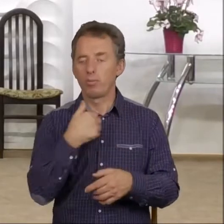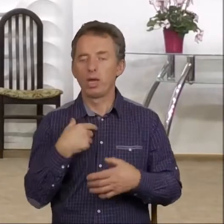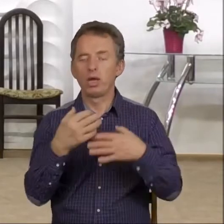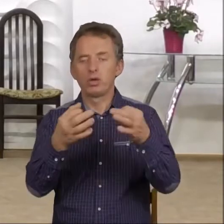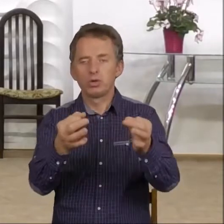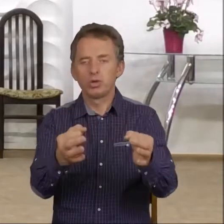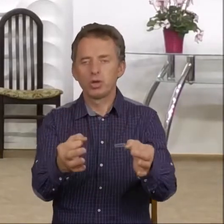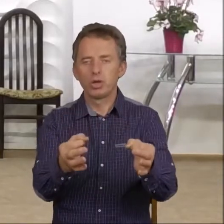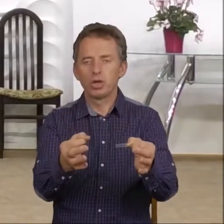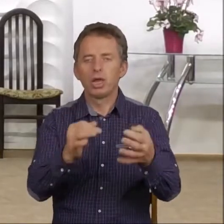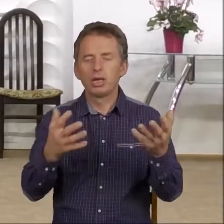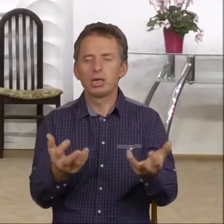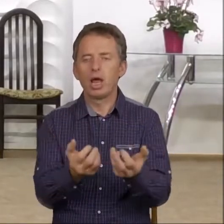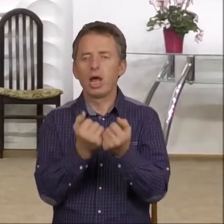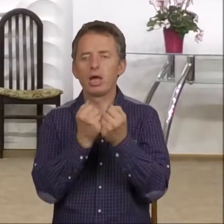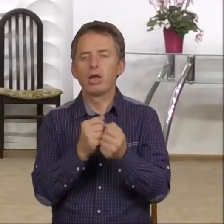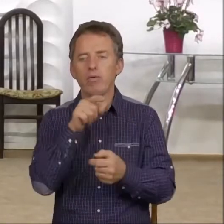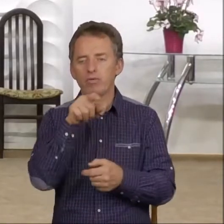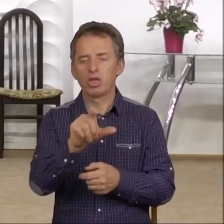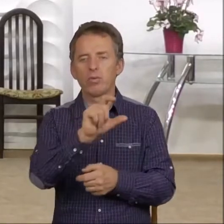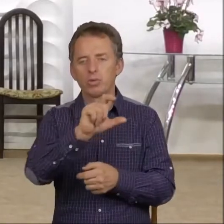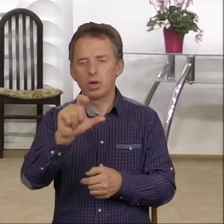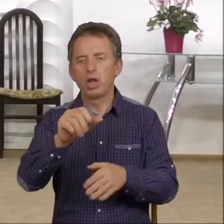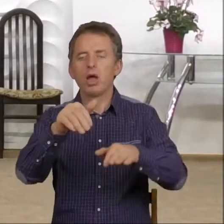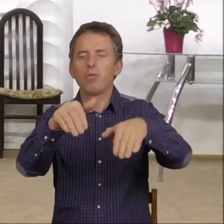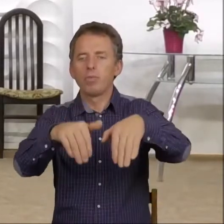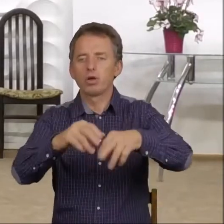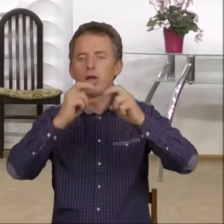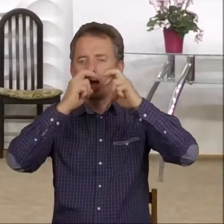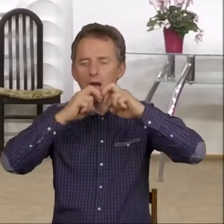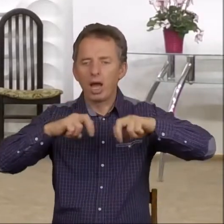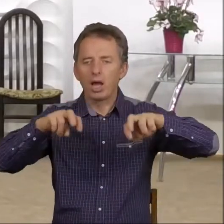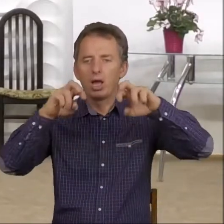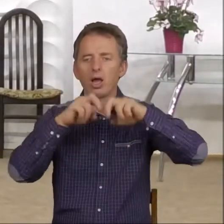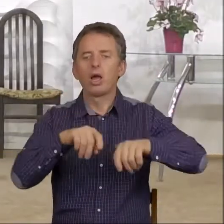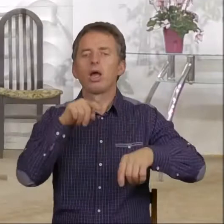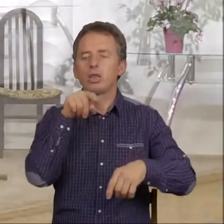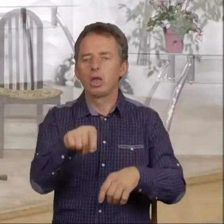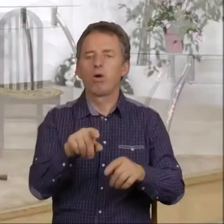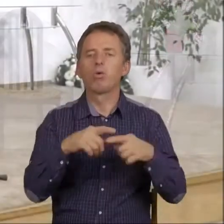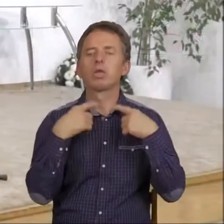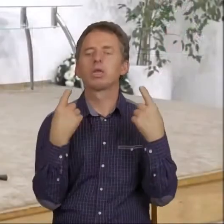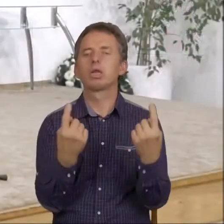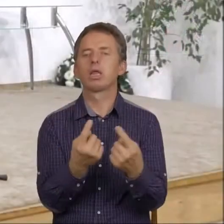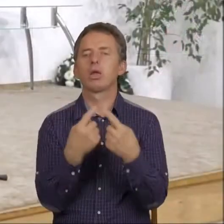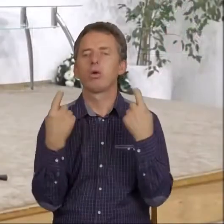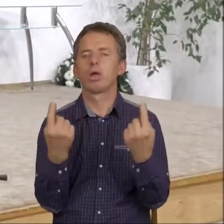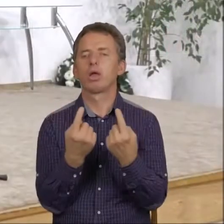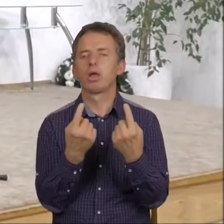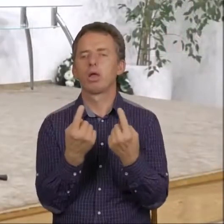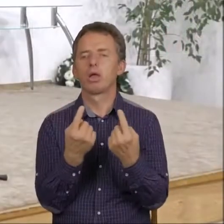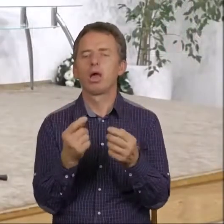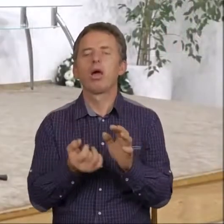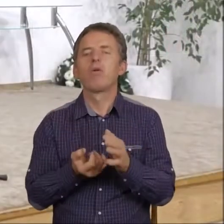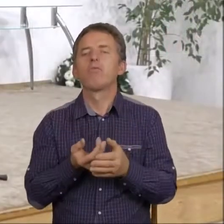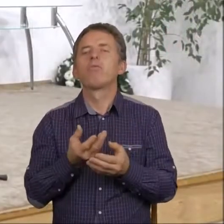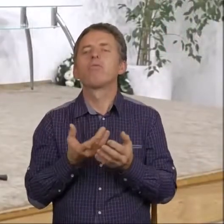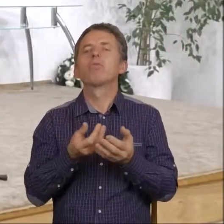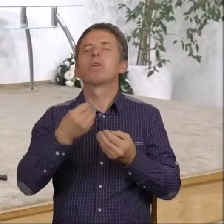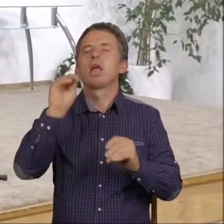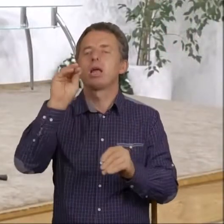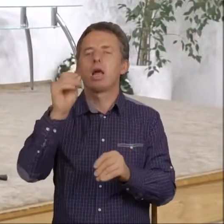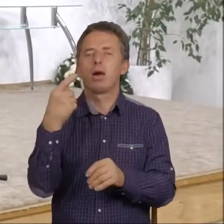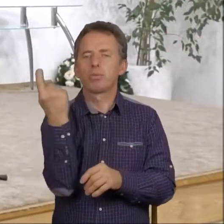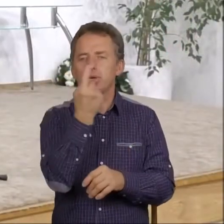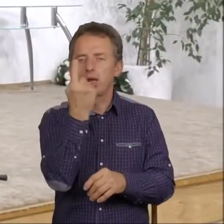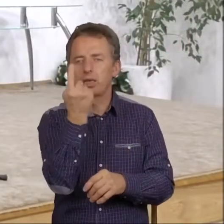a więc jeszcze znajdując się w tym czasie, możemy analizować tę sytuację. To jest dla nas wielka przestroga,